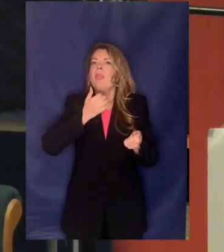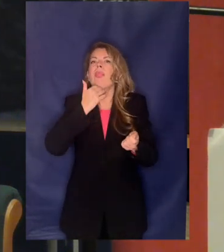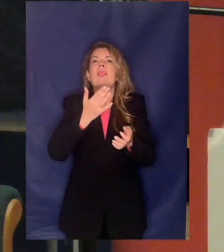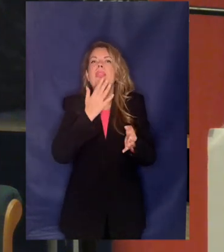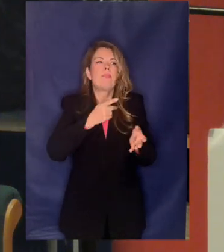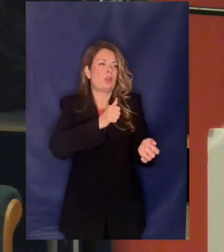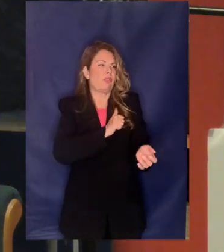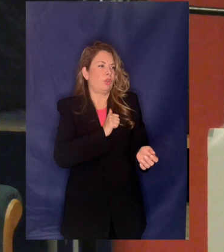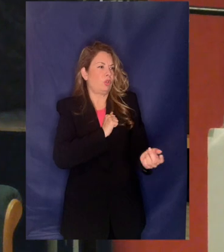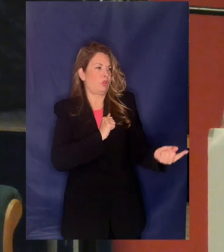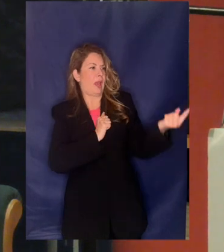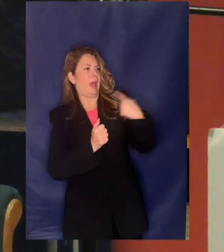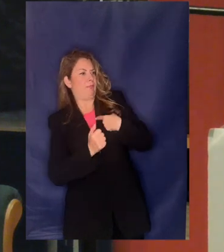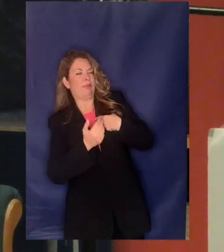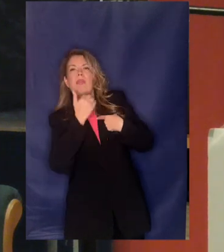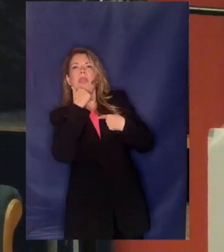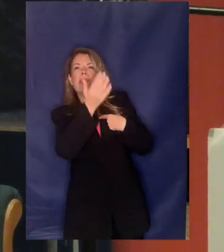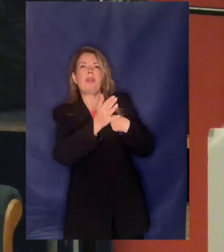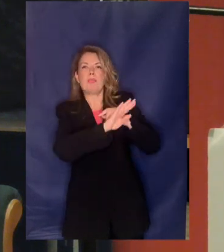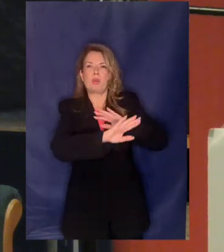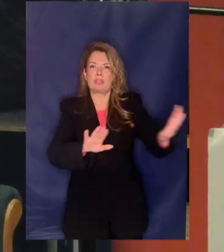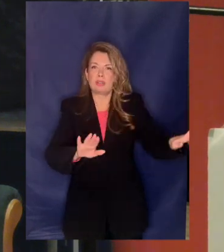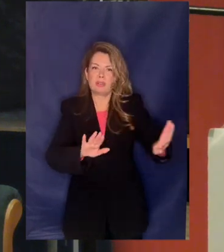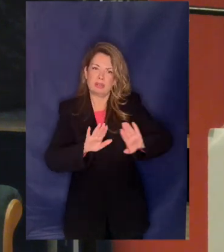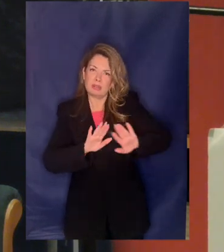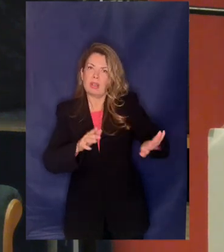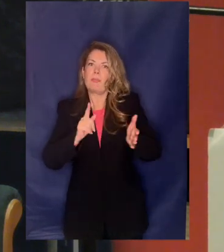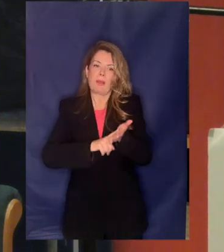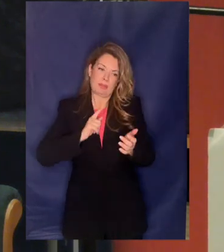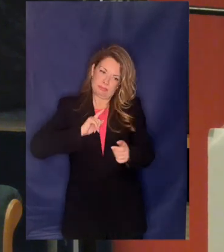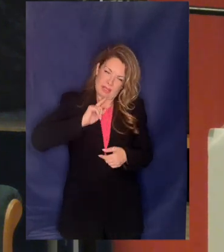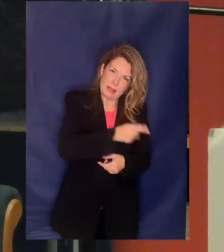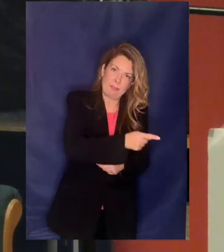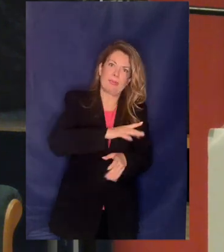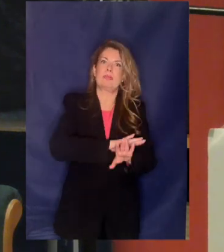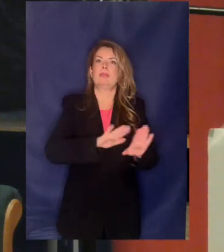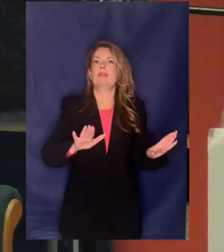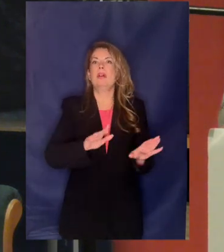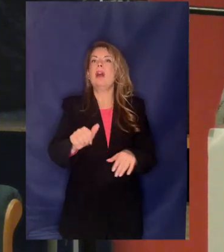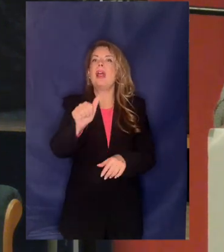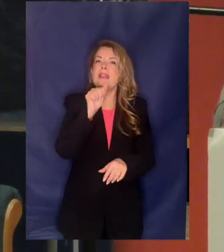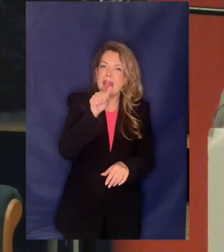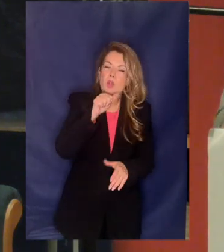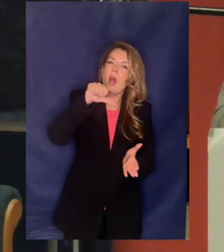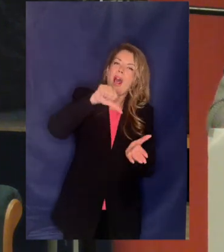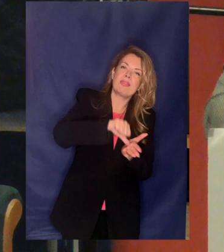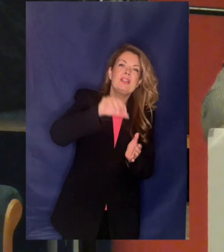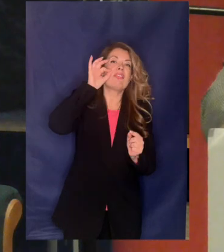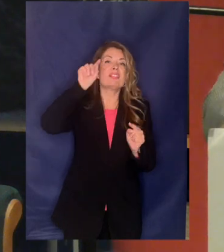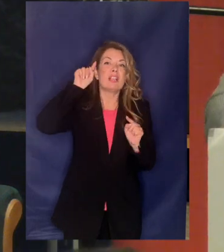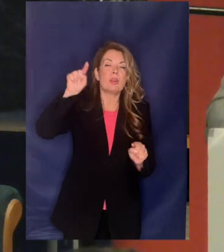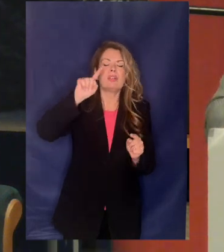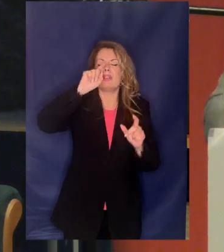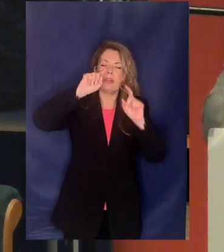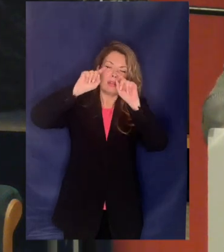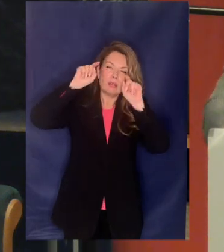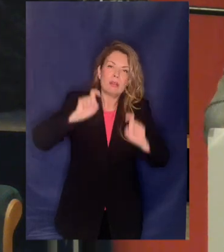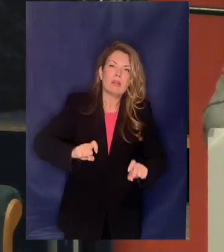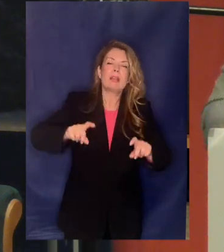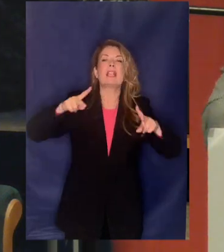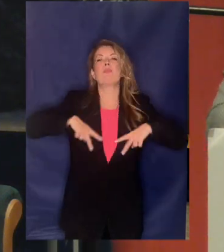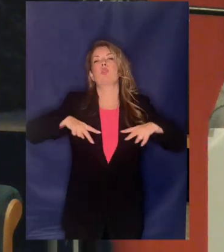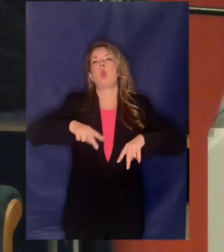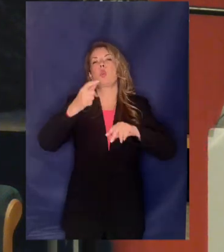κανένας τρίτος άρα η ΕΙΔΑΠ και η ΑΘ θα πρέπει να είναι υπό τον έλεγχο του Υπουργείου